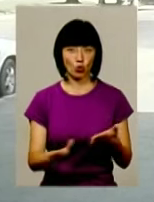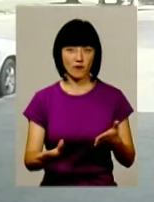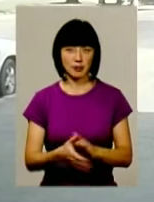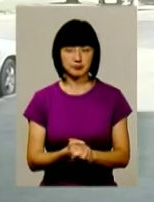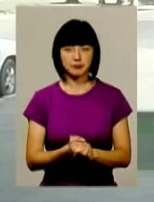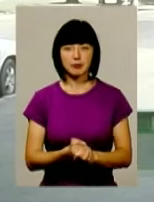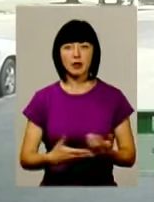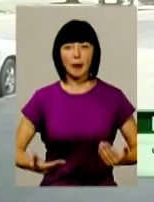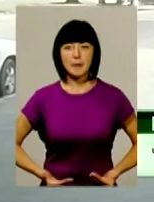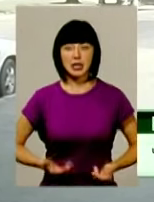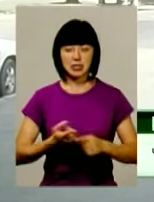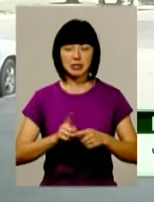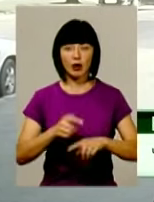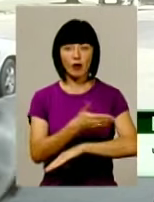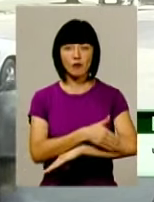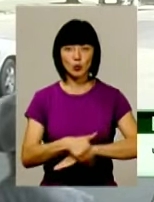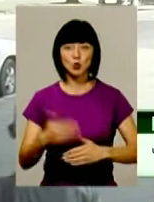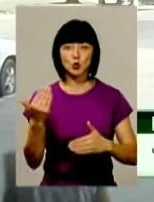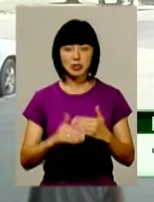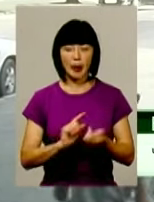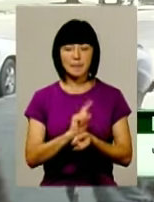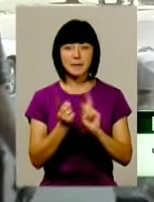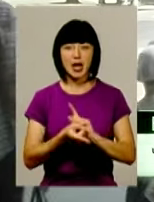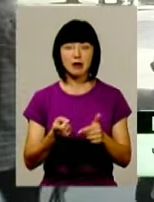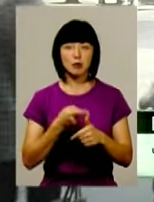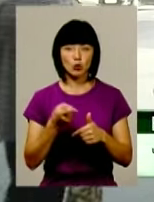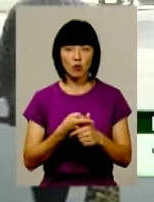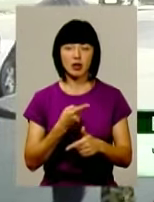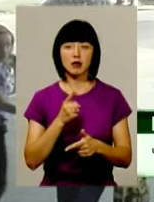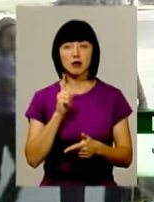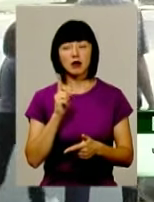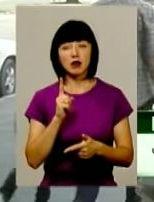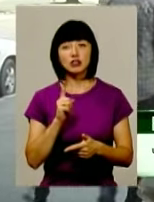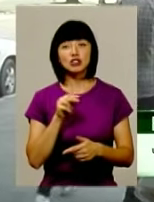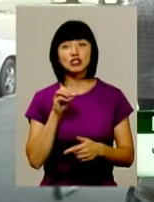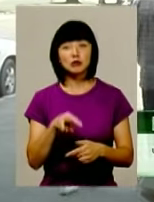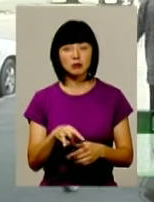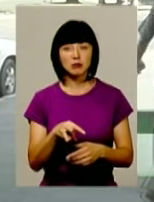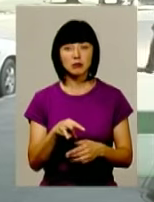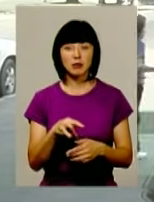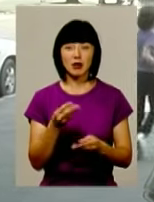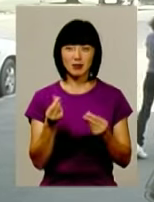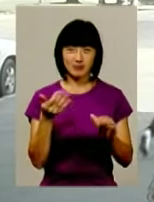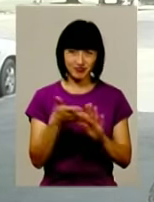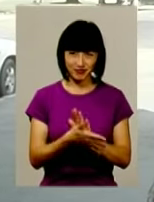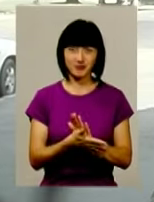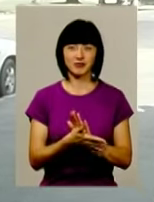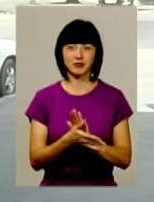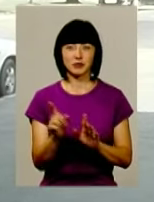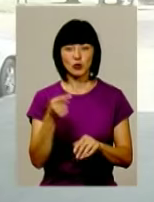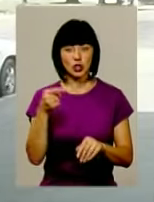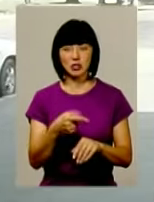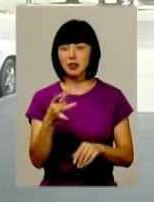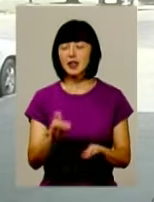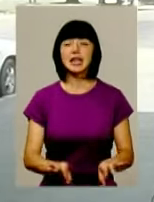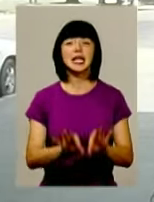Мешканці цих вулиць, які вже переіменовані або які мають переіменовуватися, їм доведеться нести певні витрати навіть у тисячі